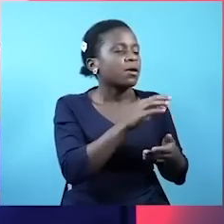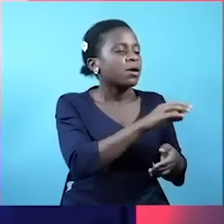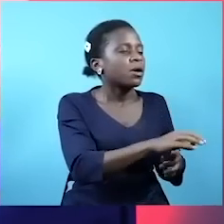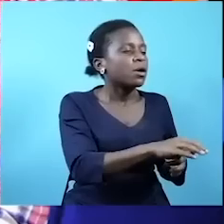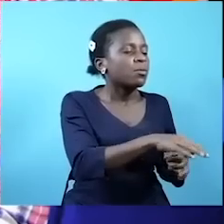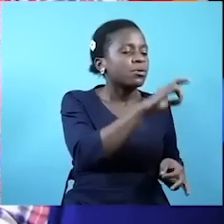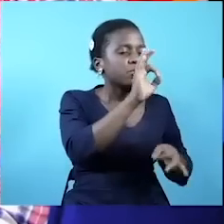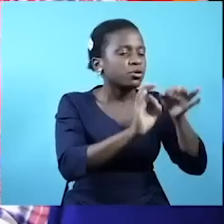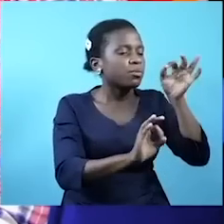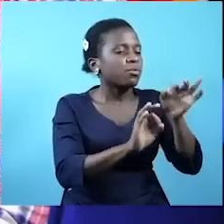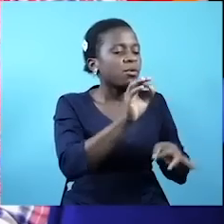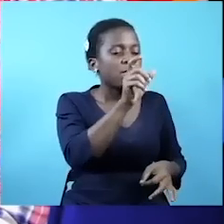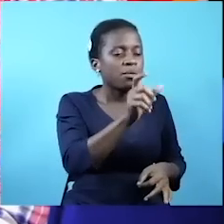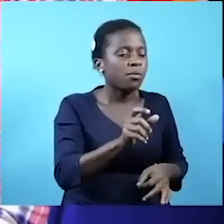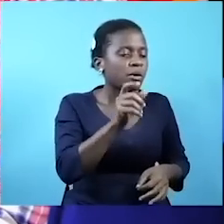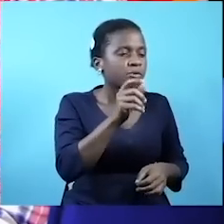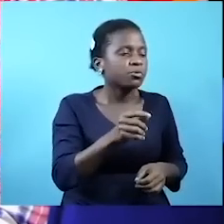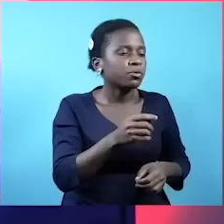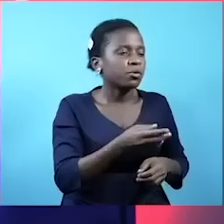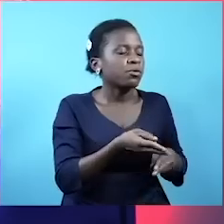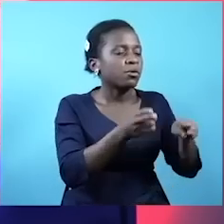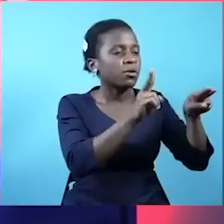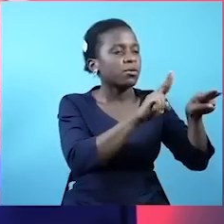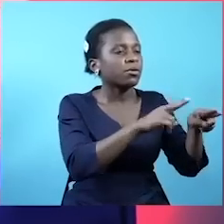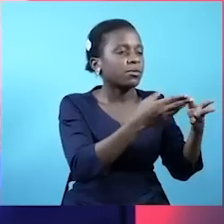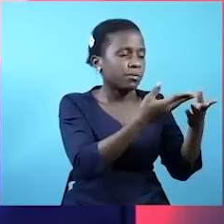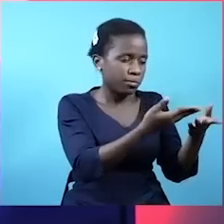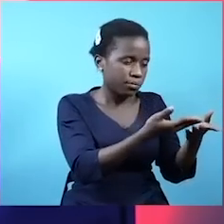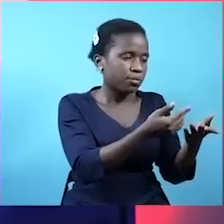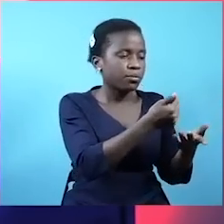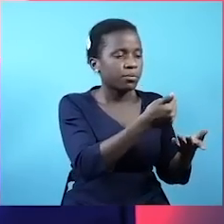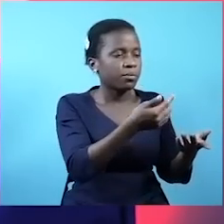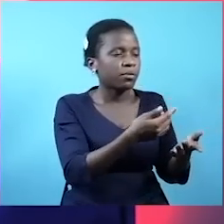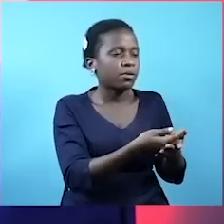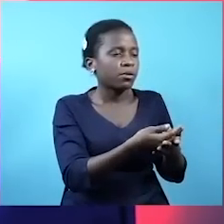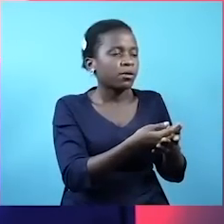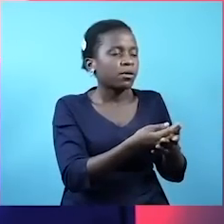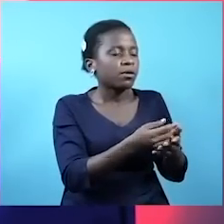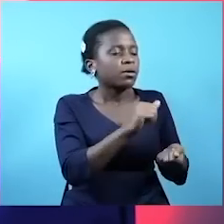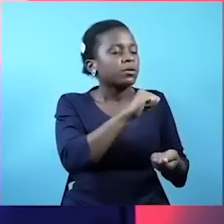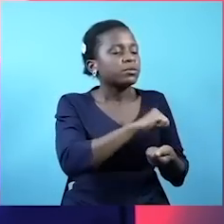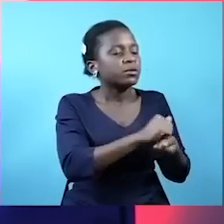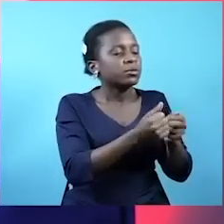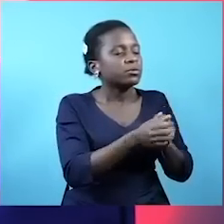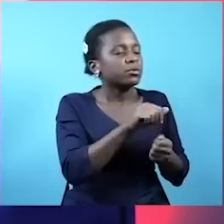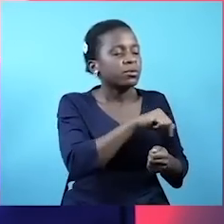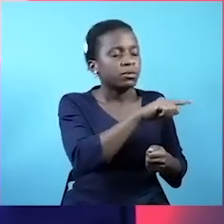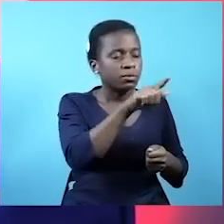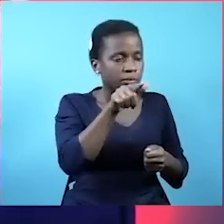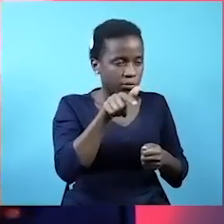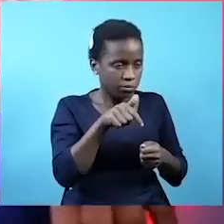Chambua baadhi ya watu wakashugulika nao. Lakini na kuwakishia. Nchi. Ndiyo mana nimesema tatizoretu nindakio mgozi.